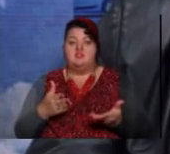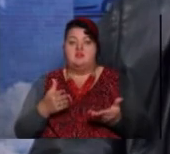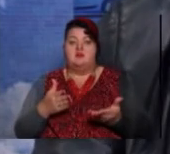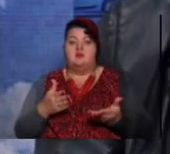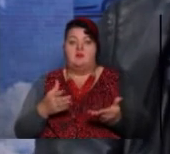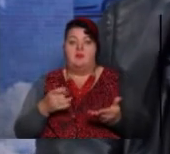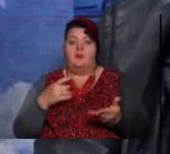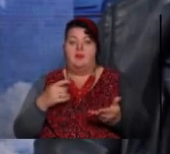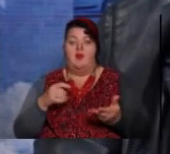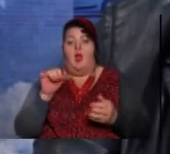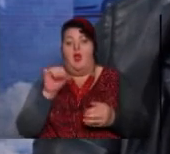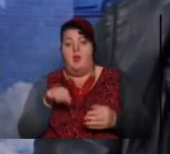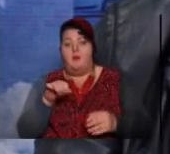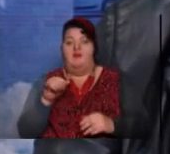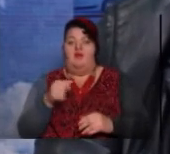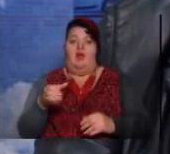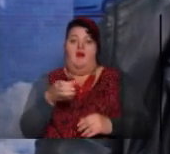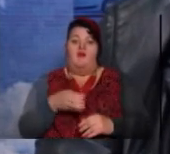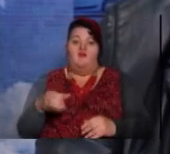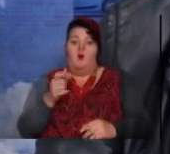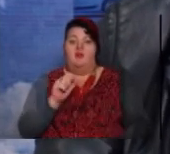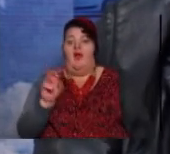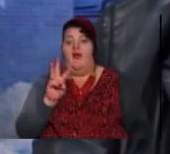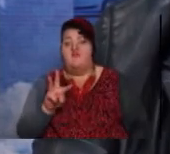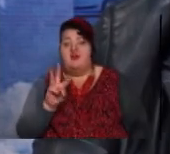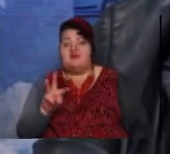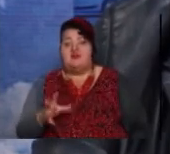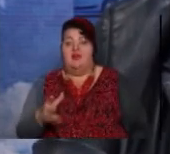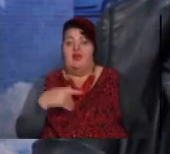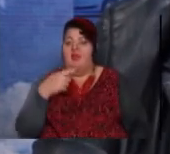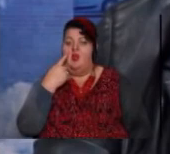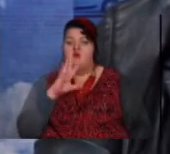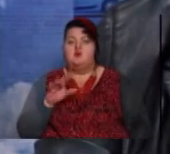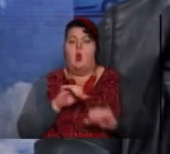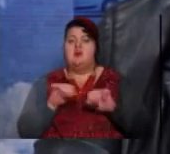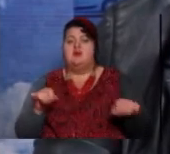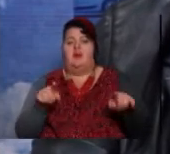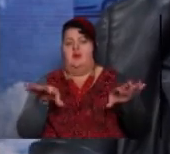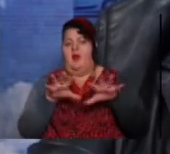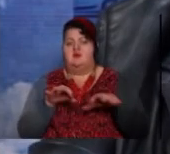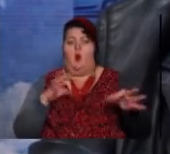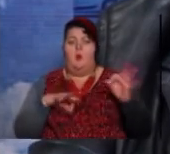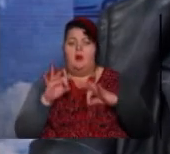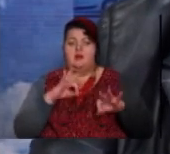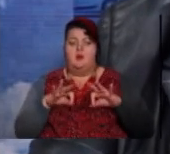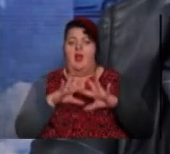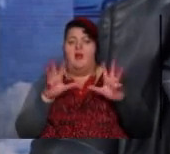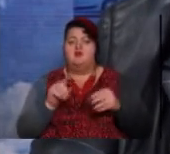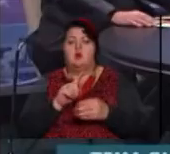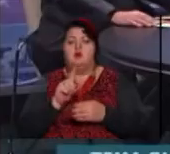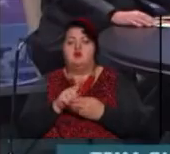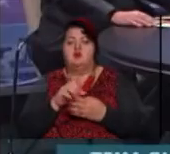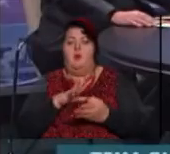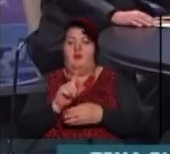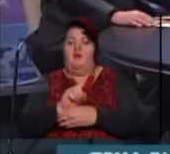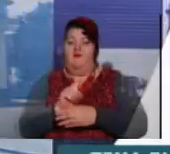алкоголь – це є пиво, водка, виски. Я не кажу, що це можна все употрібляти, але все має бути в меру.